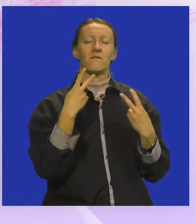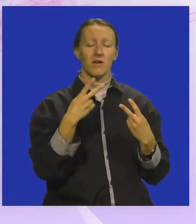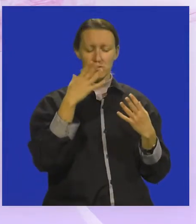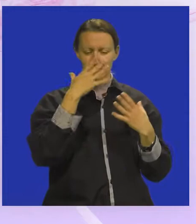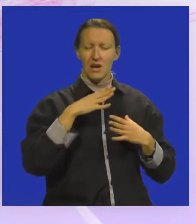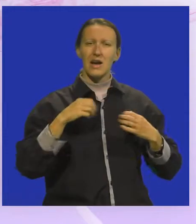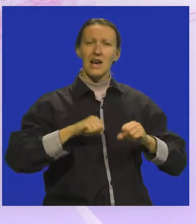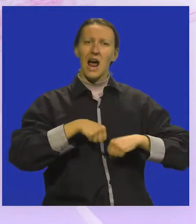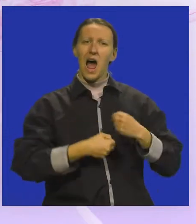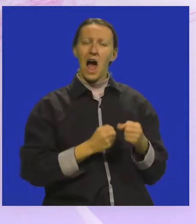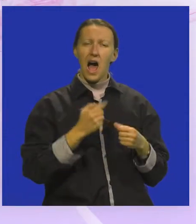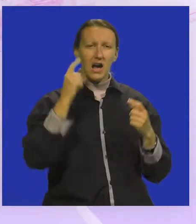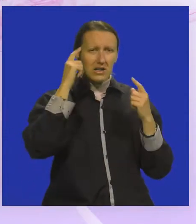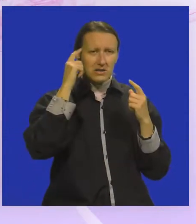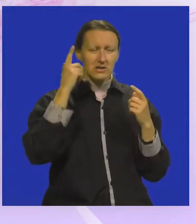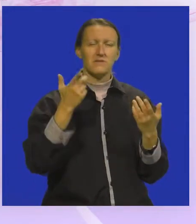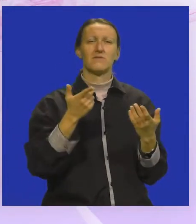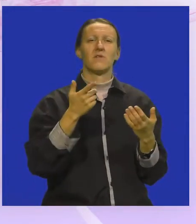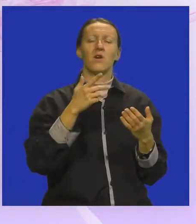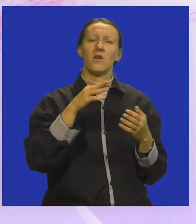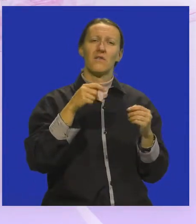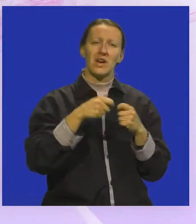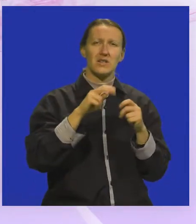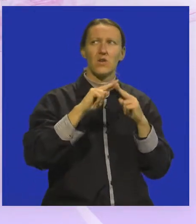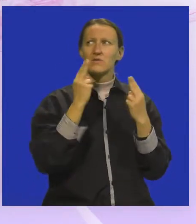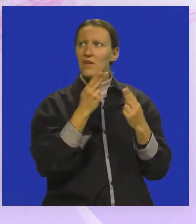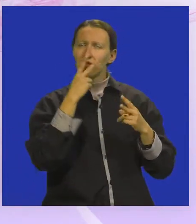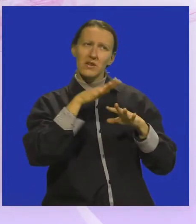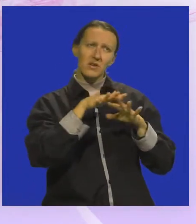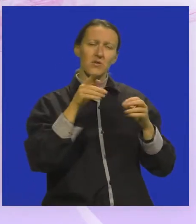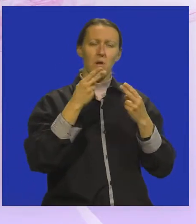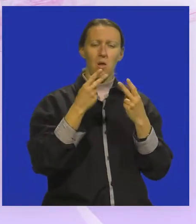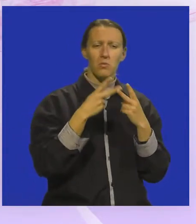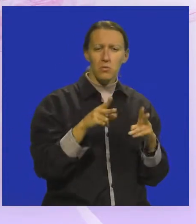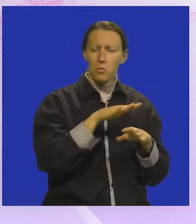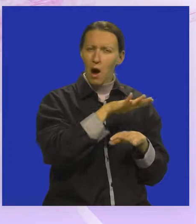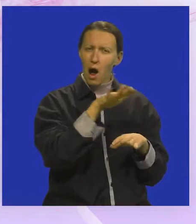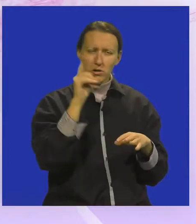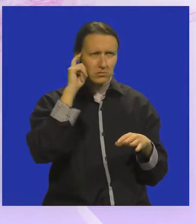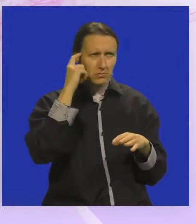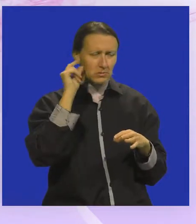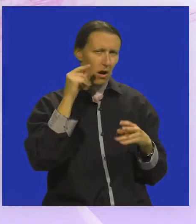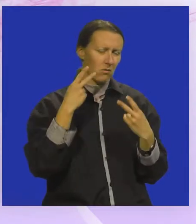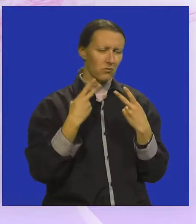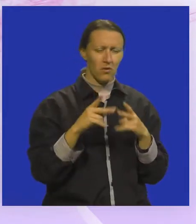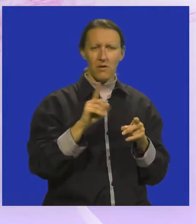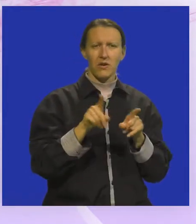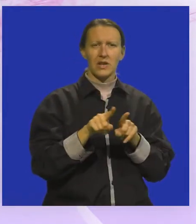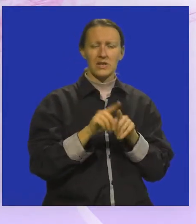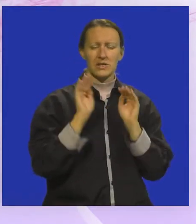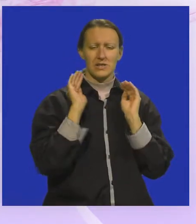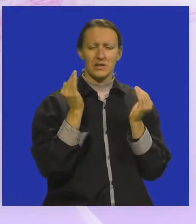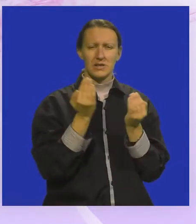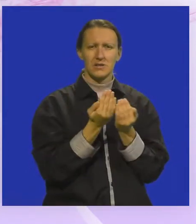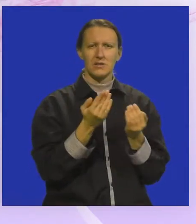osobnom razvitku što se tiče pogleda na svijet, pogleda na društvo oko sebe i malo, ajmo reći,